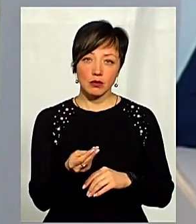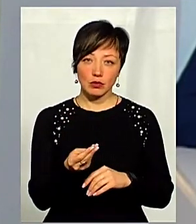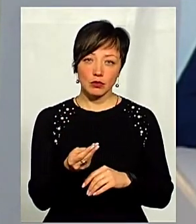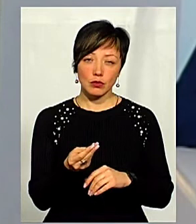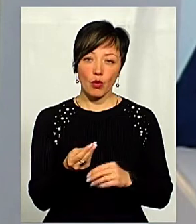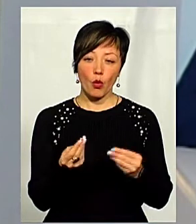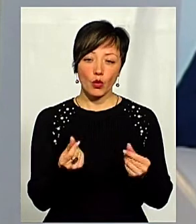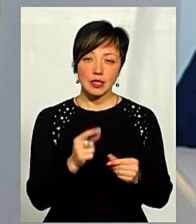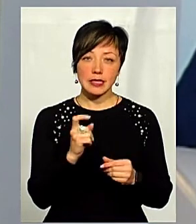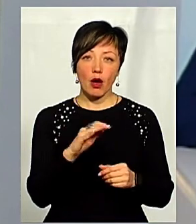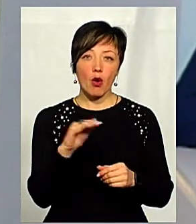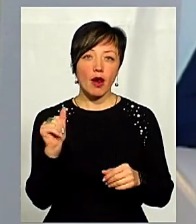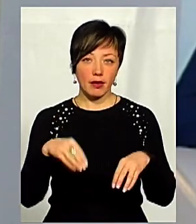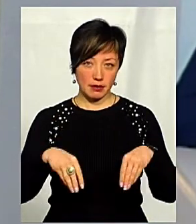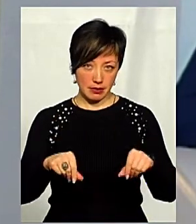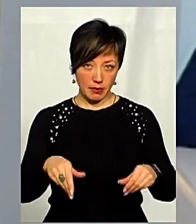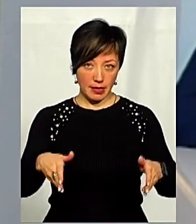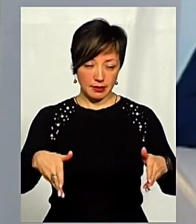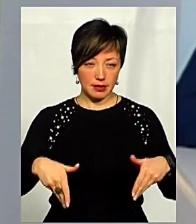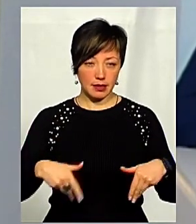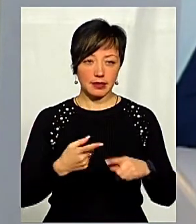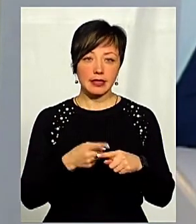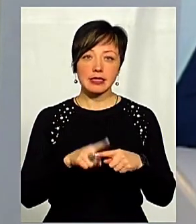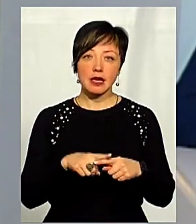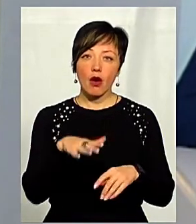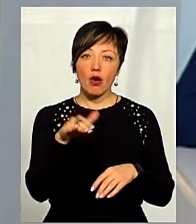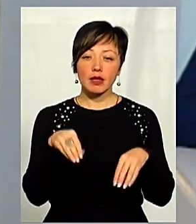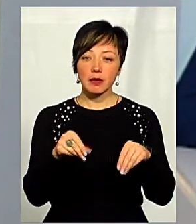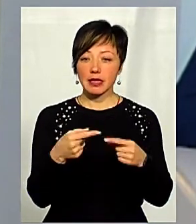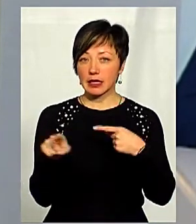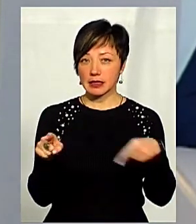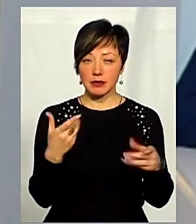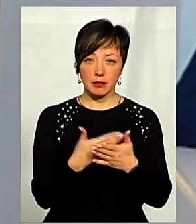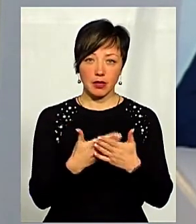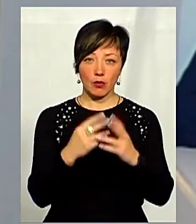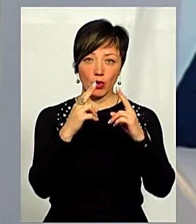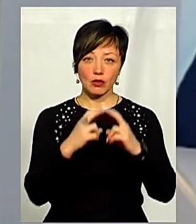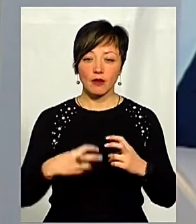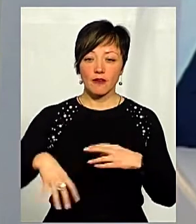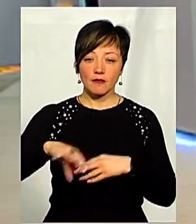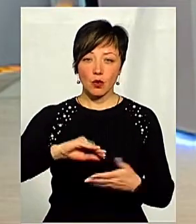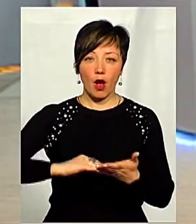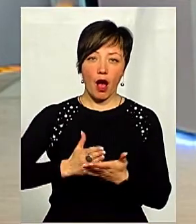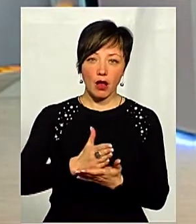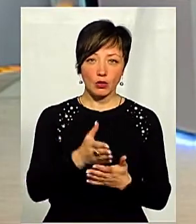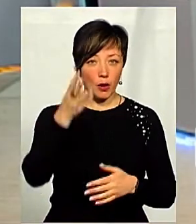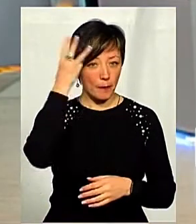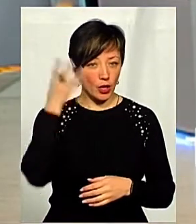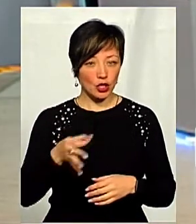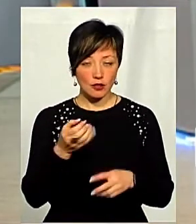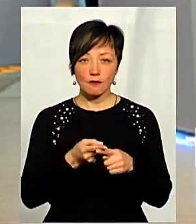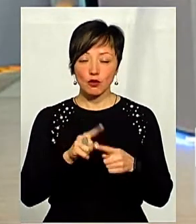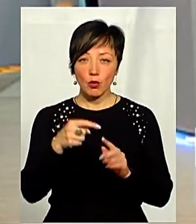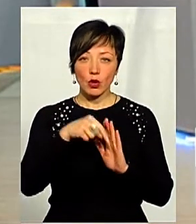коштів за оренду земельних ділянок. І ця орендна плата, вона різниця, якщо ми проаналізуємо всю карту Хмельниччини.